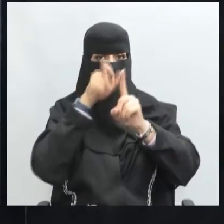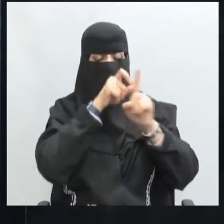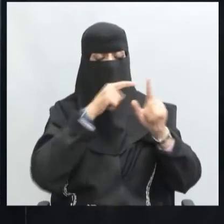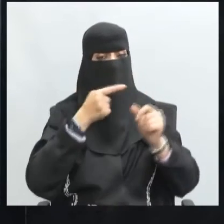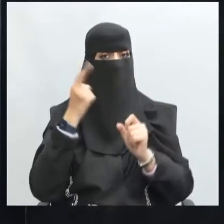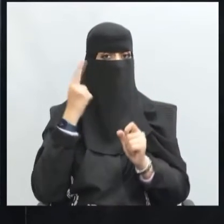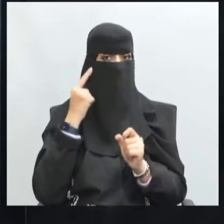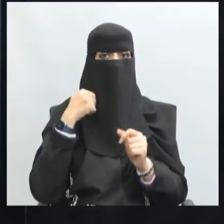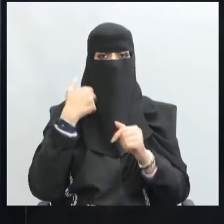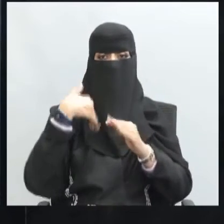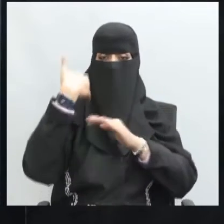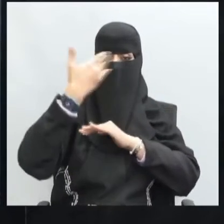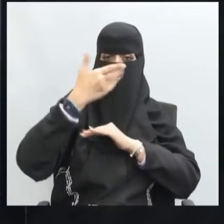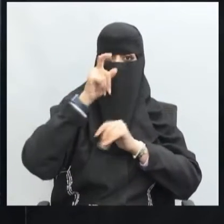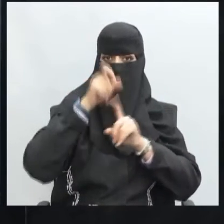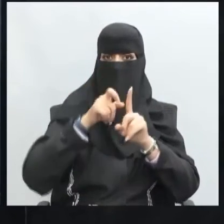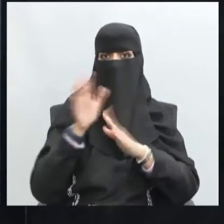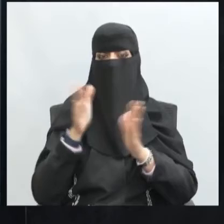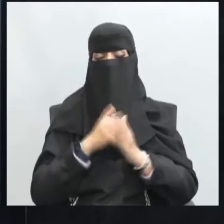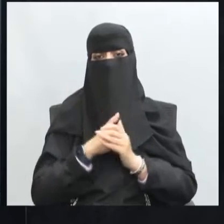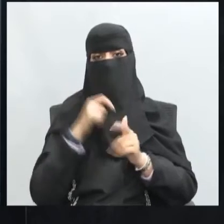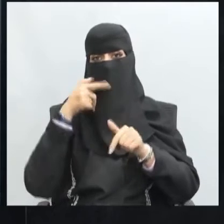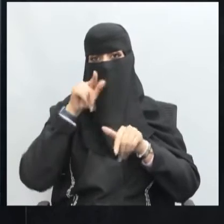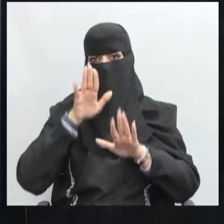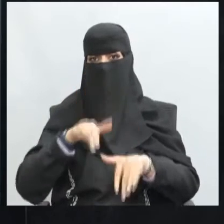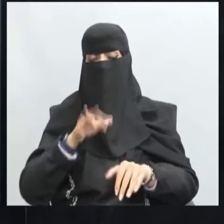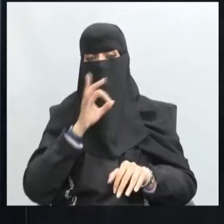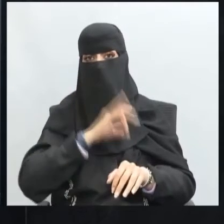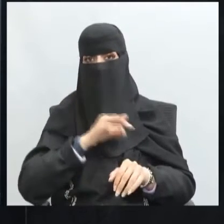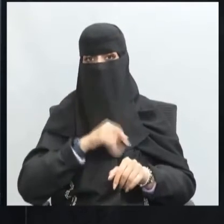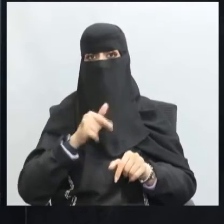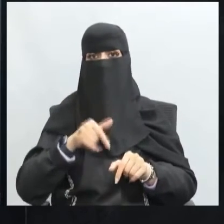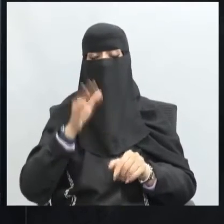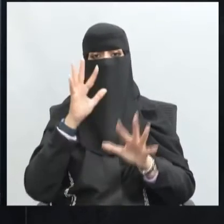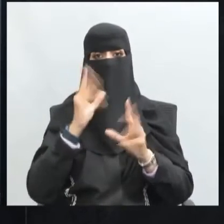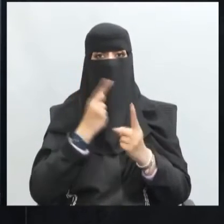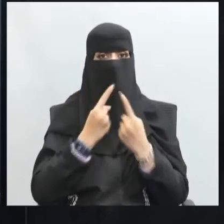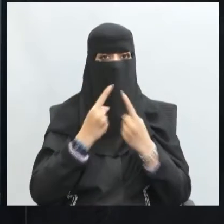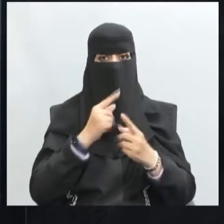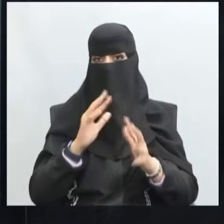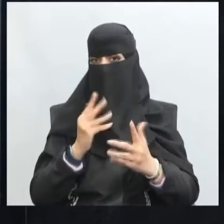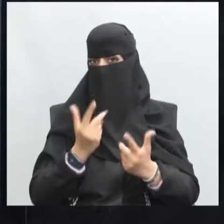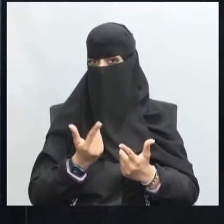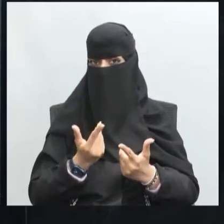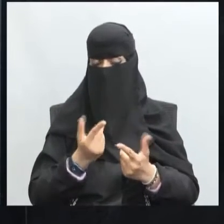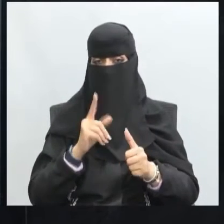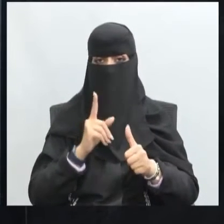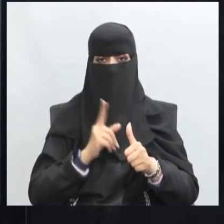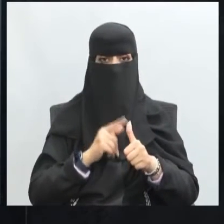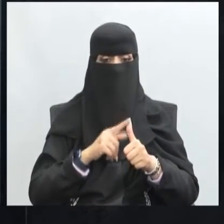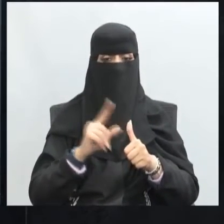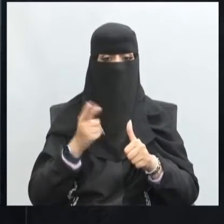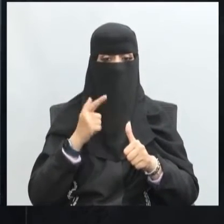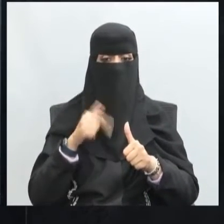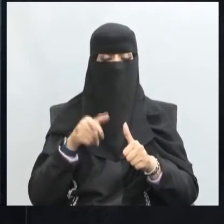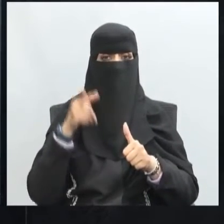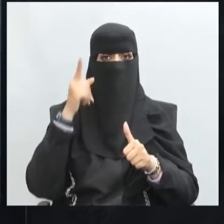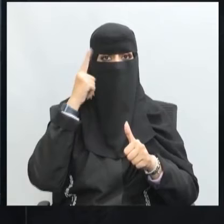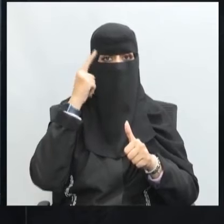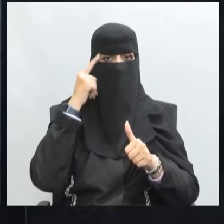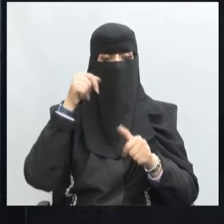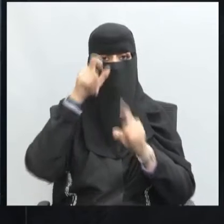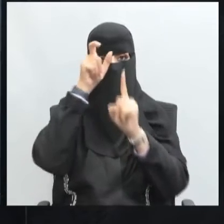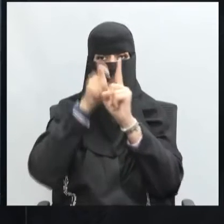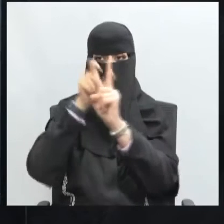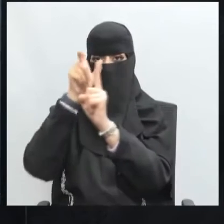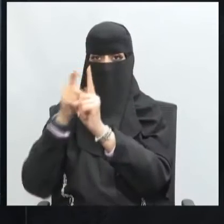والاجتماع إلى الغير إذن من فوائد الحوار أبنائي ومناتي ماذا؟ أحسنتم فهم